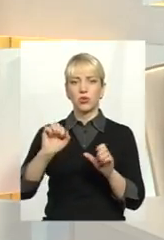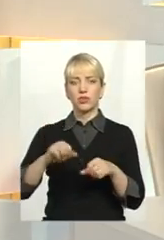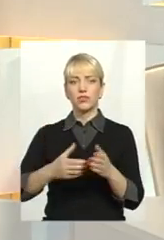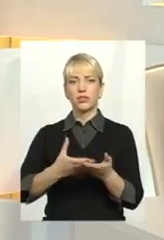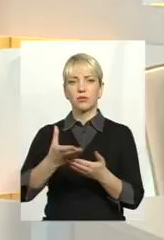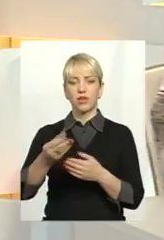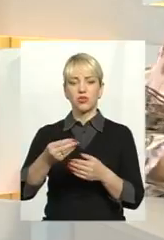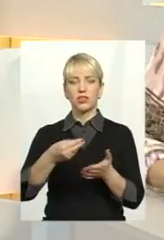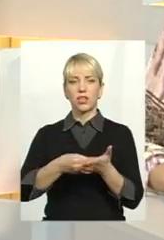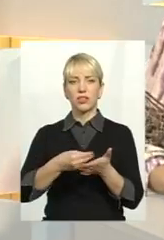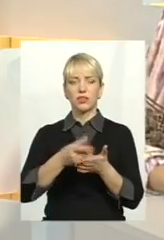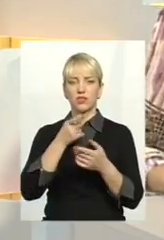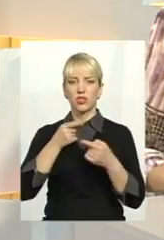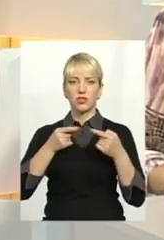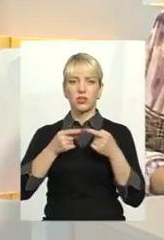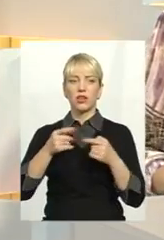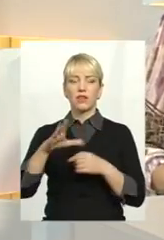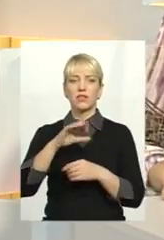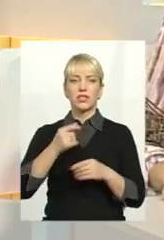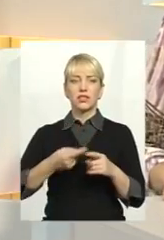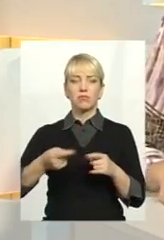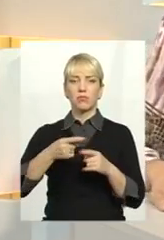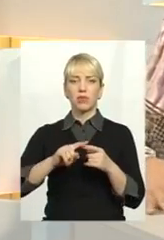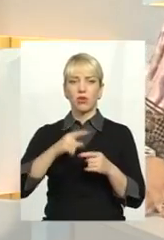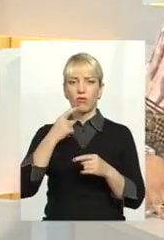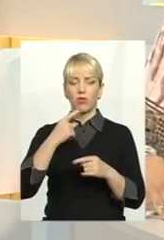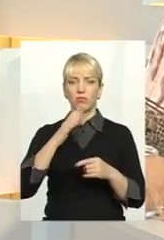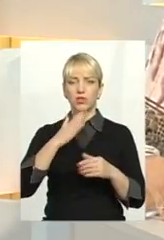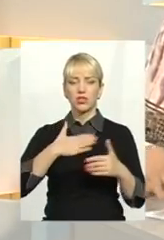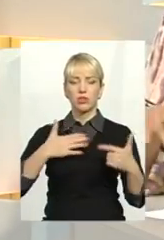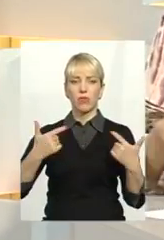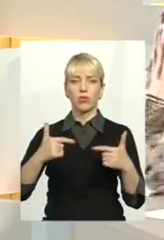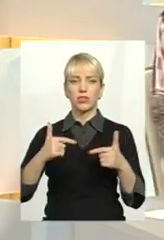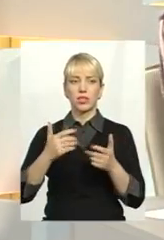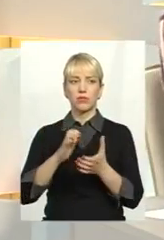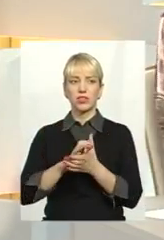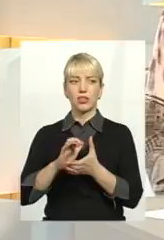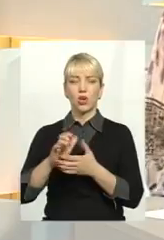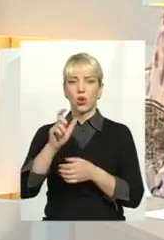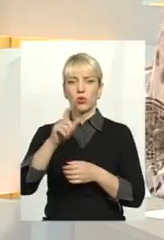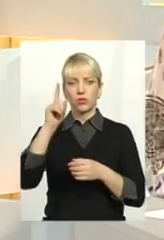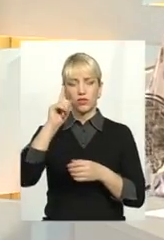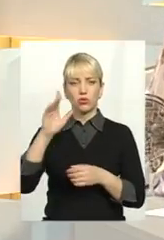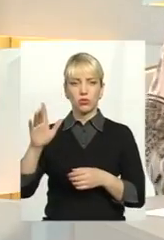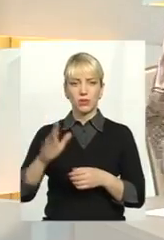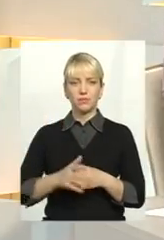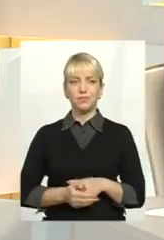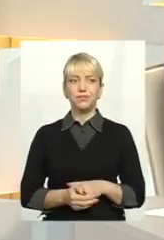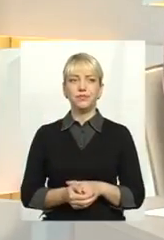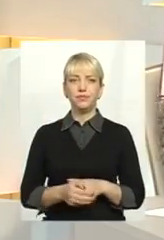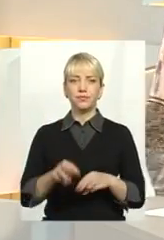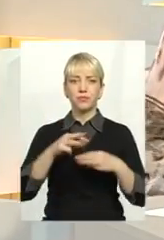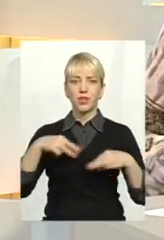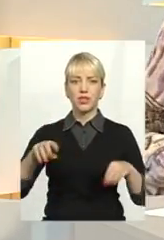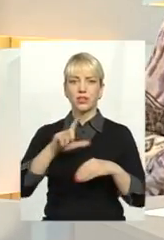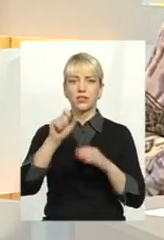тарифи вчасно. Сьогодні про це все говоримо із нашими гостями. Знайомтеся, у нас люди сьогодні відомі. Міністр